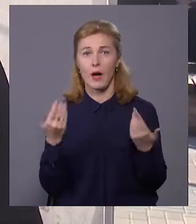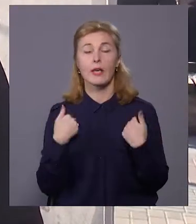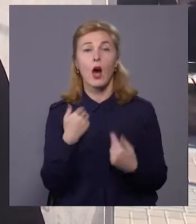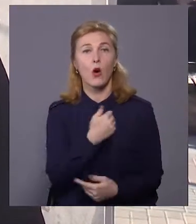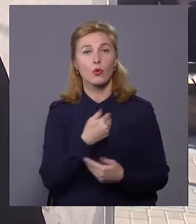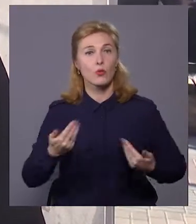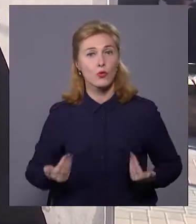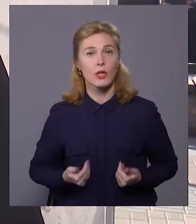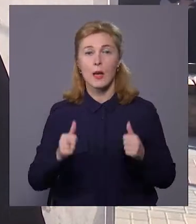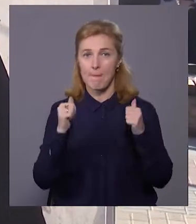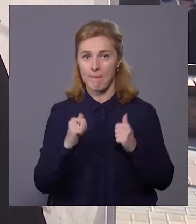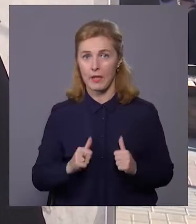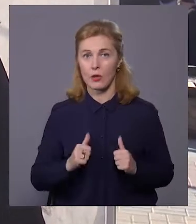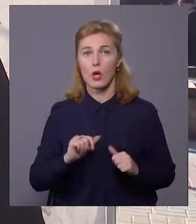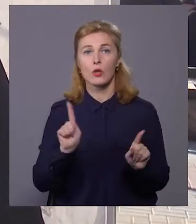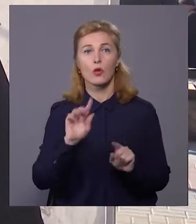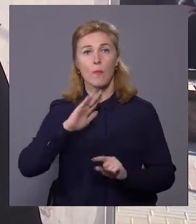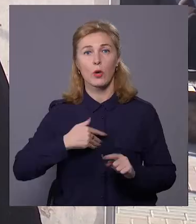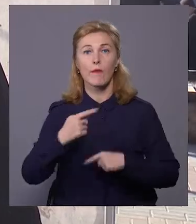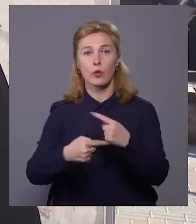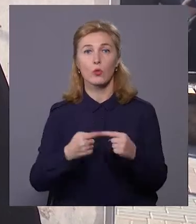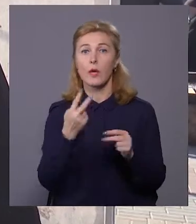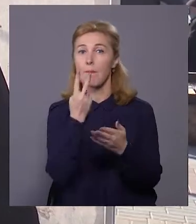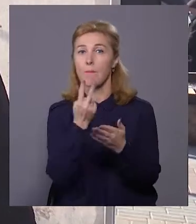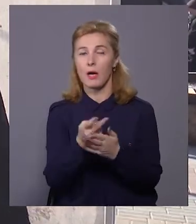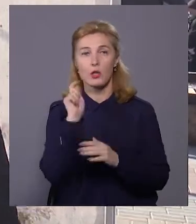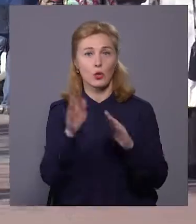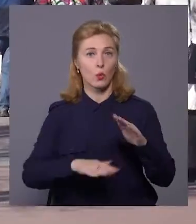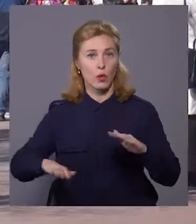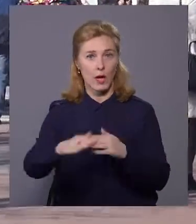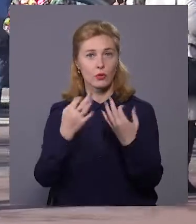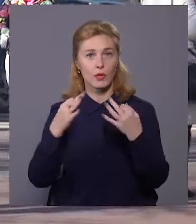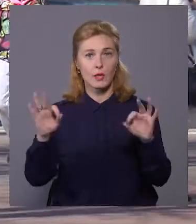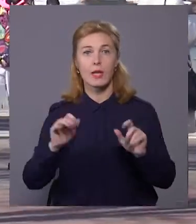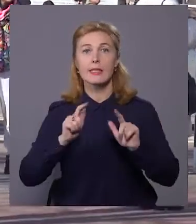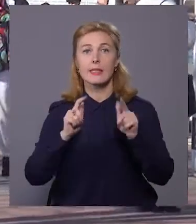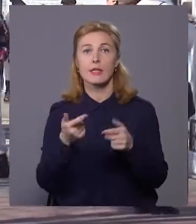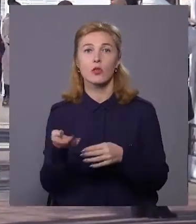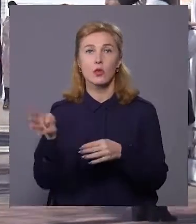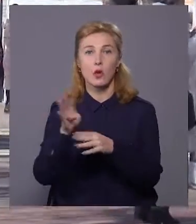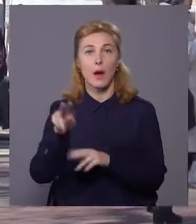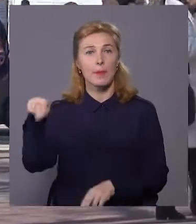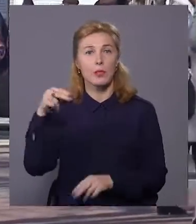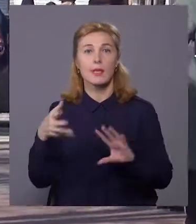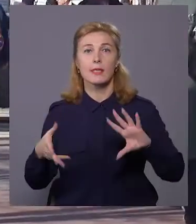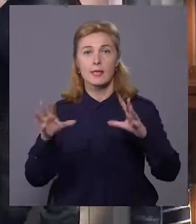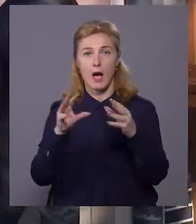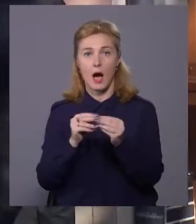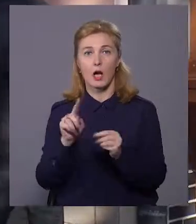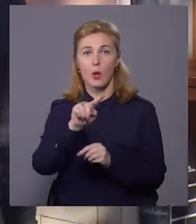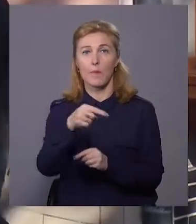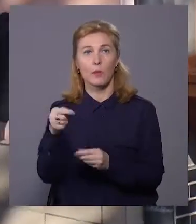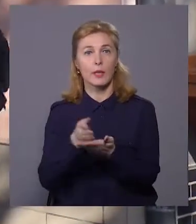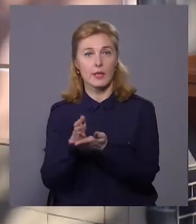в мирі, спокою. Мої внуки, що були тут, бачили Україну незалежно. Згідно з указом президента про загальну мобілізацію,